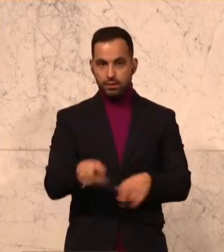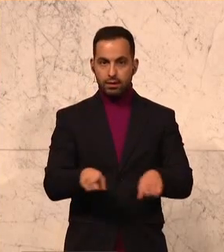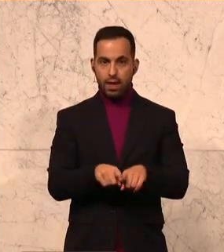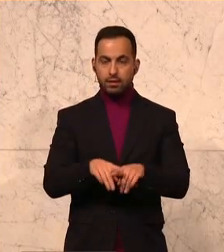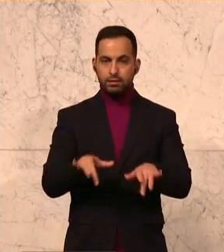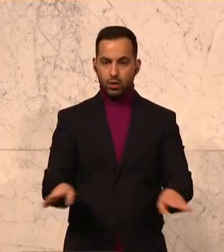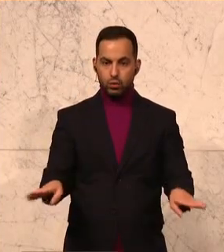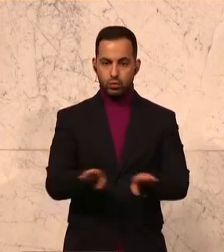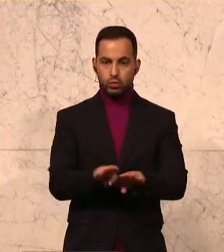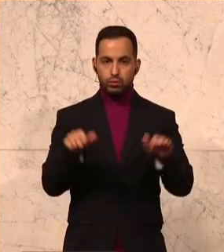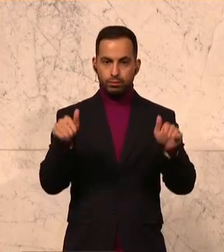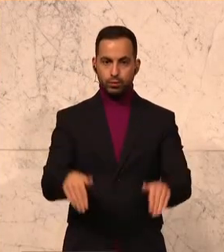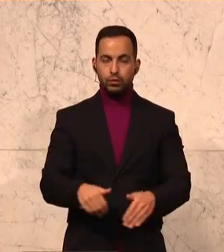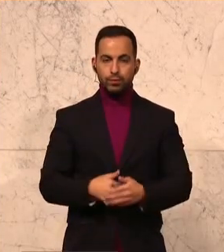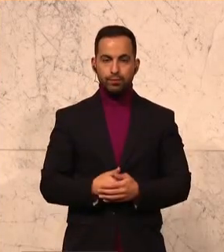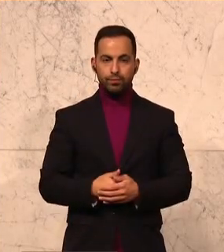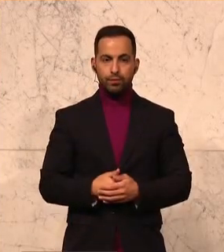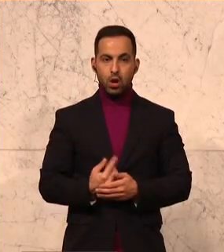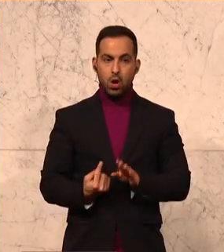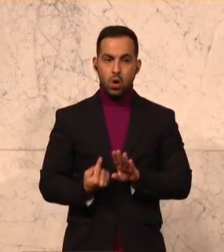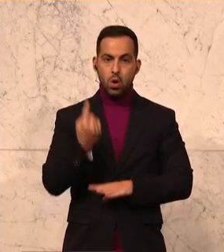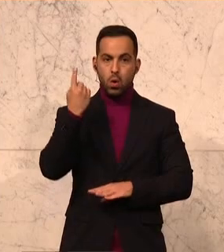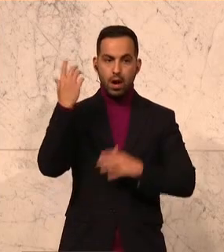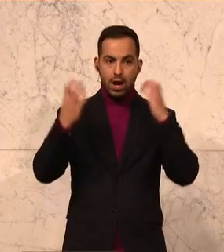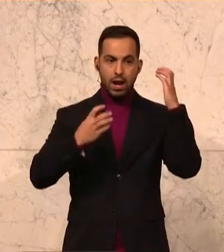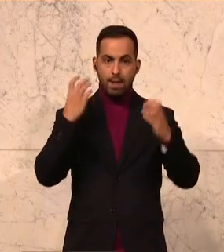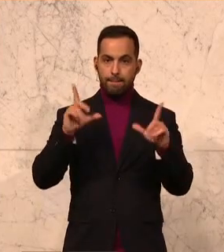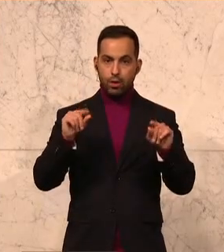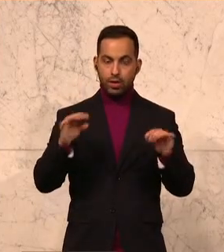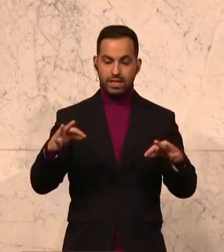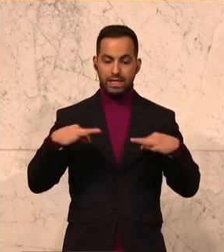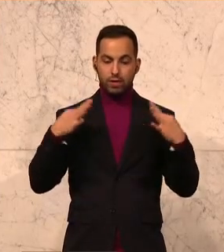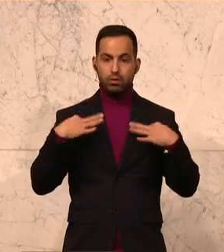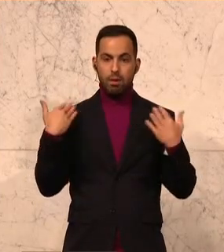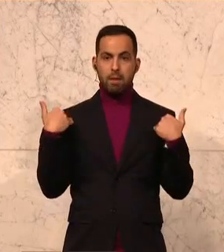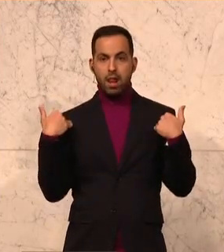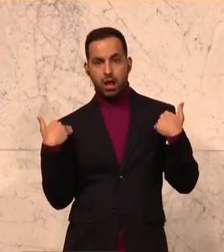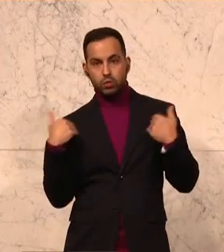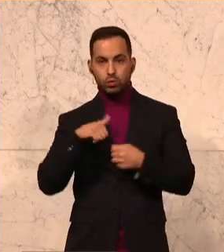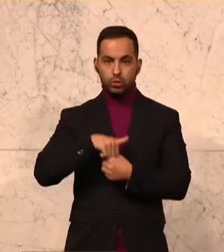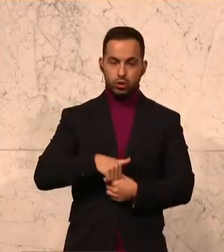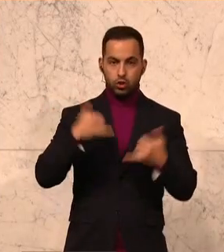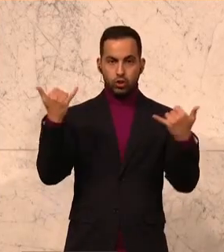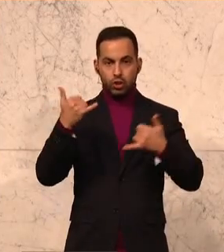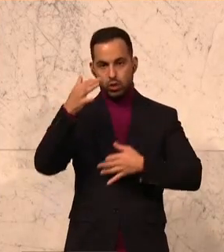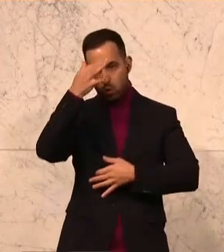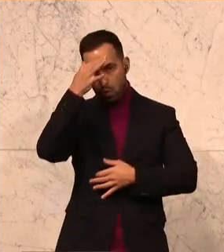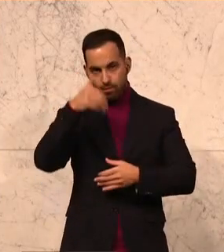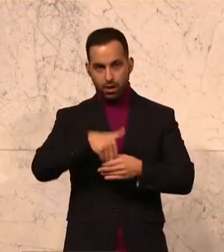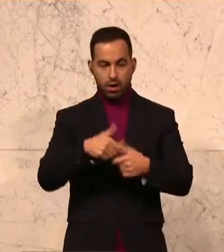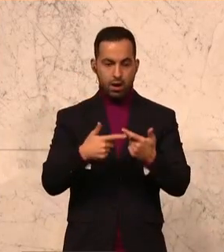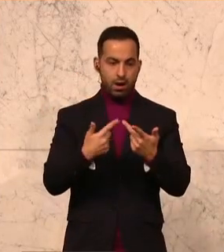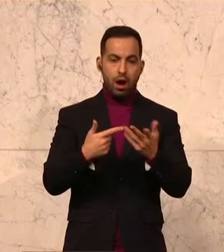unbedingt notwendig ist. Ein hoher Lärmpegel bedeutet gesundheitliche Belastung, Stress, Kopfschmerzen